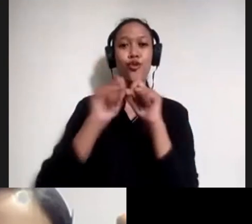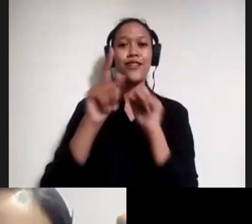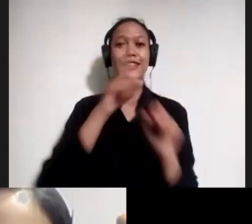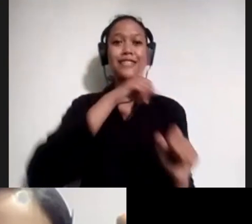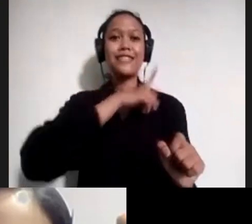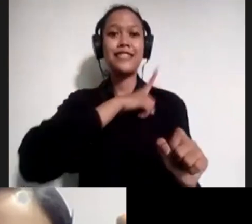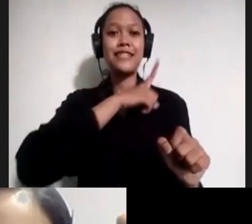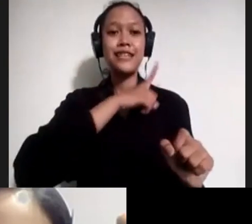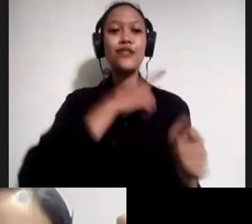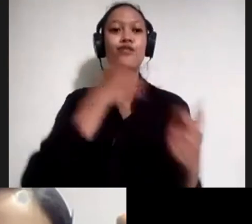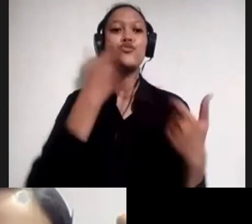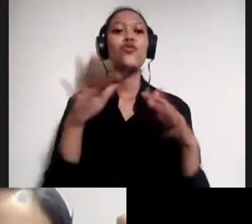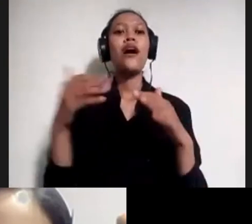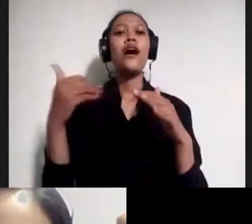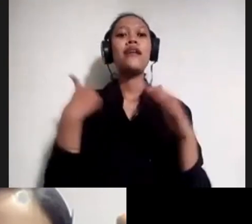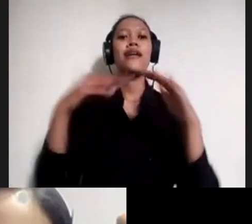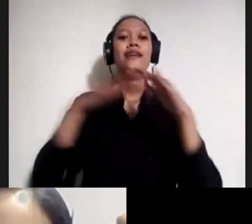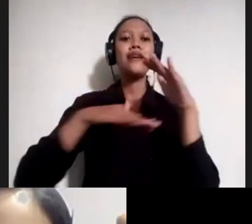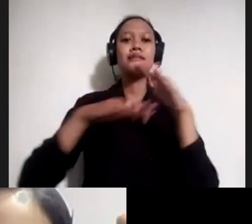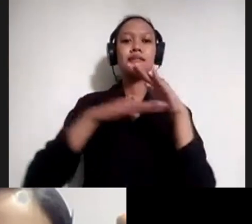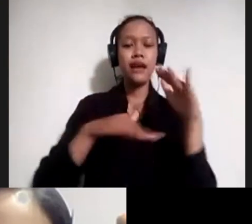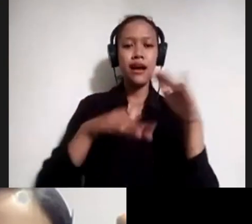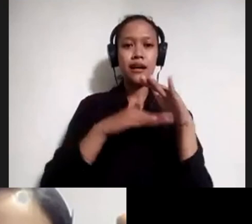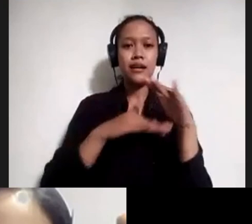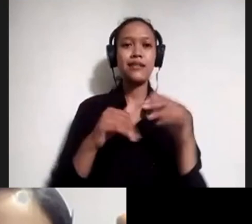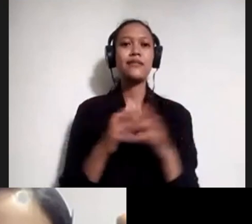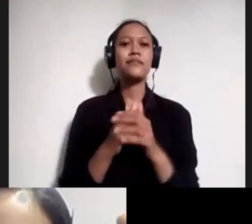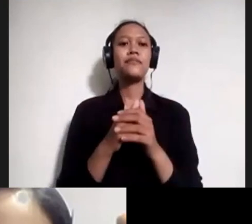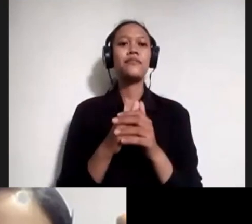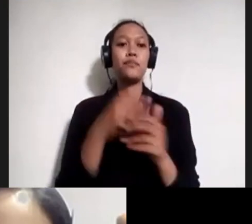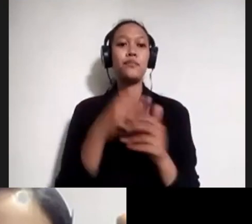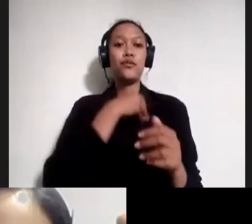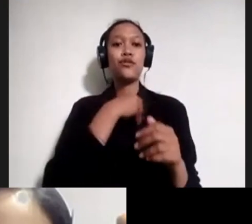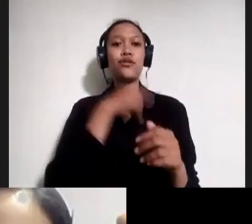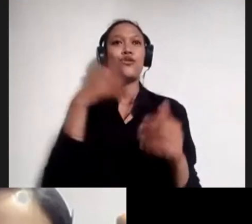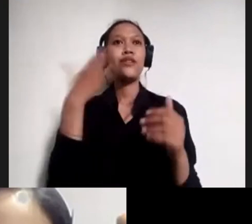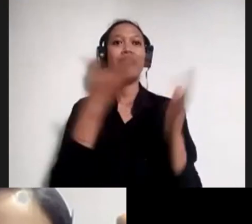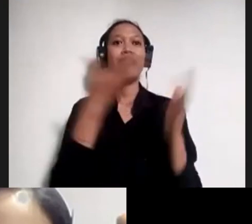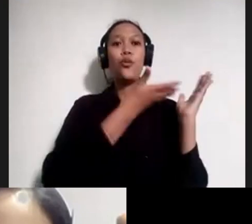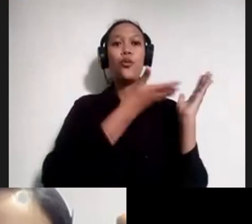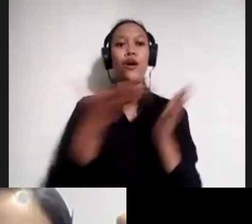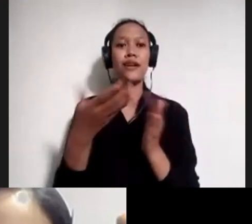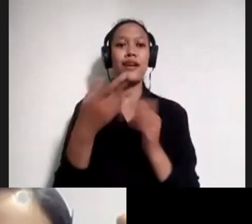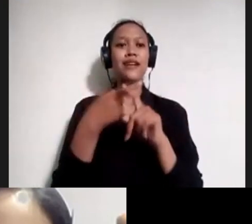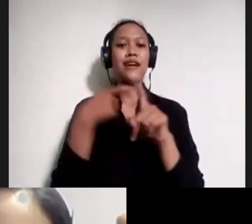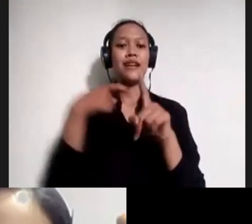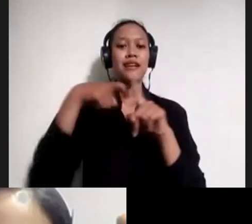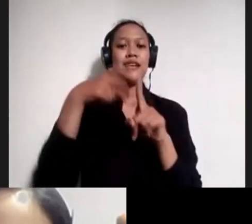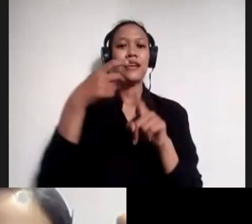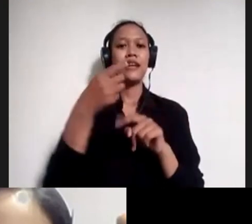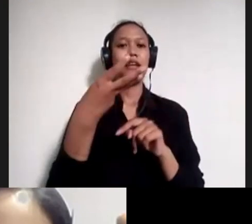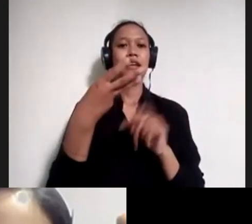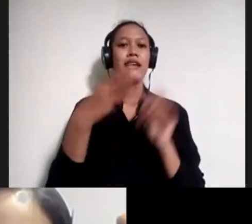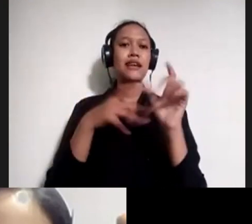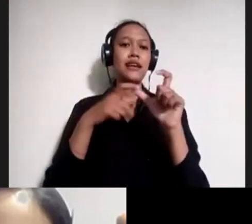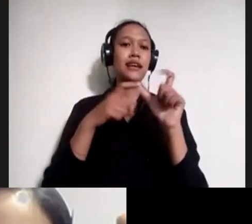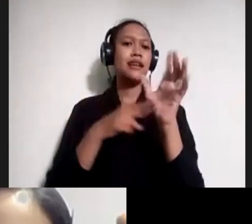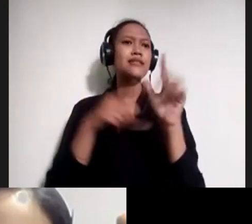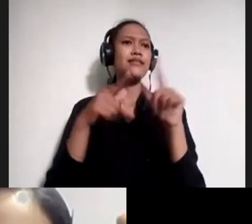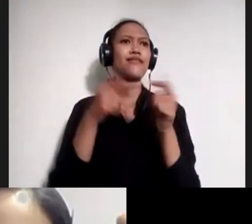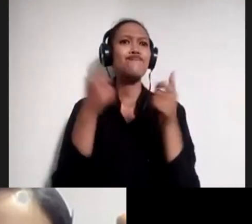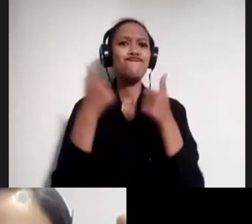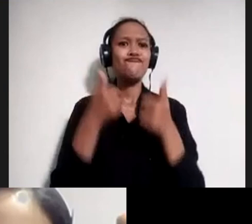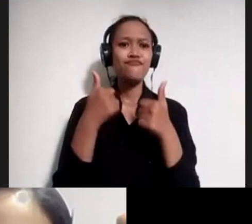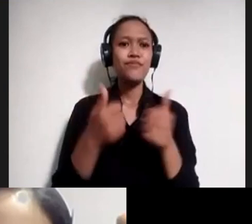ada basic-nya. Kalau menurut saya sih tawaran dari Mas Kresna tadi bagus sekali sih Mas Hajiwan sama Mas Andi kalau bisa